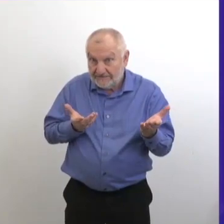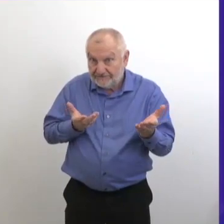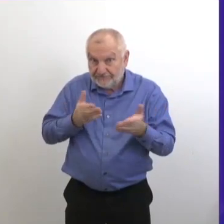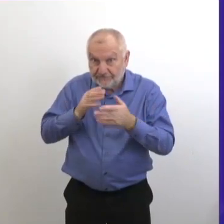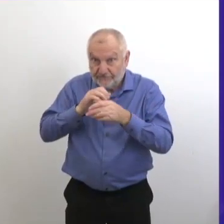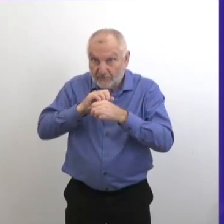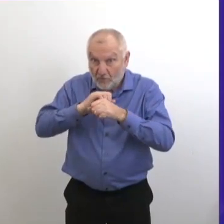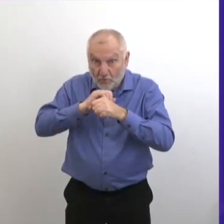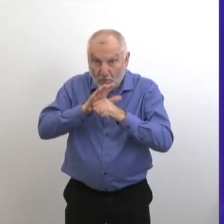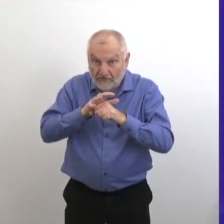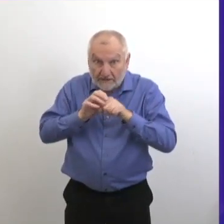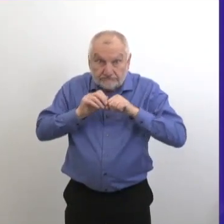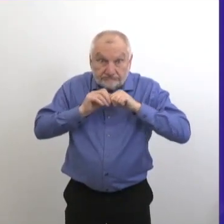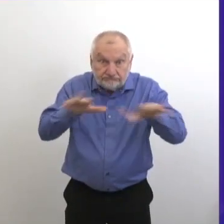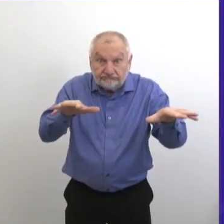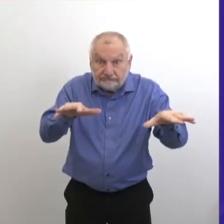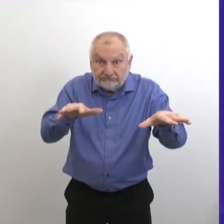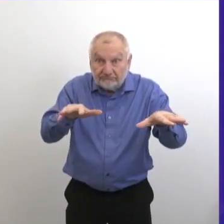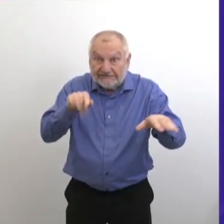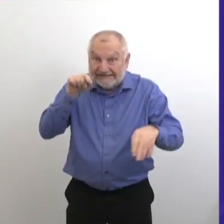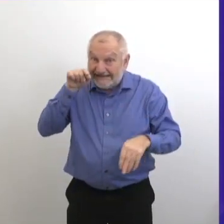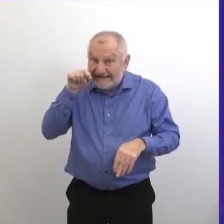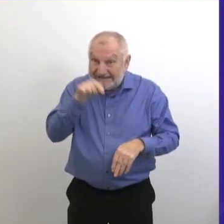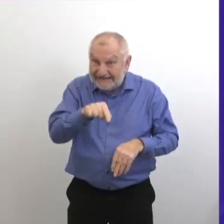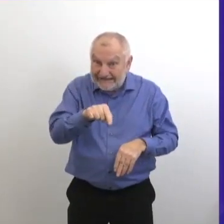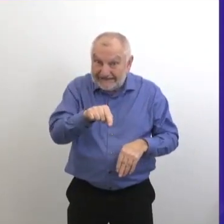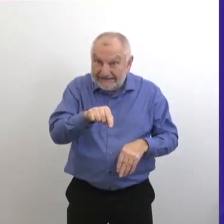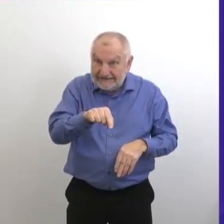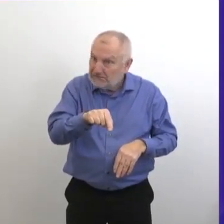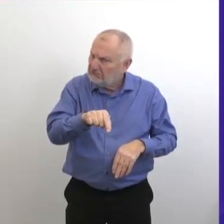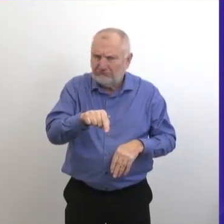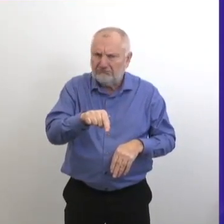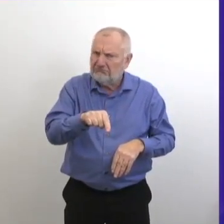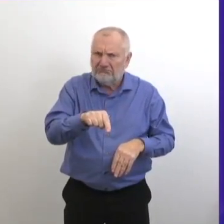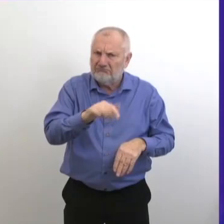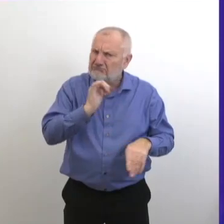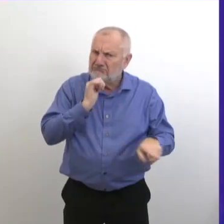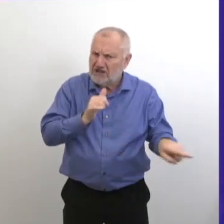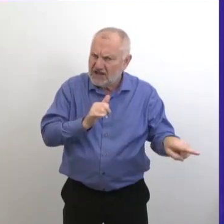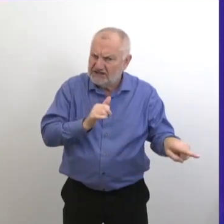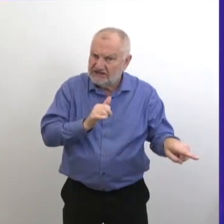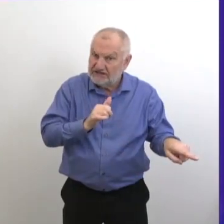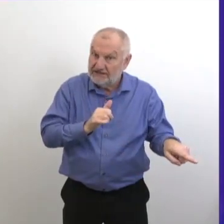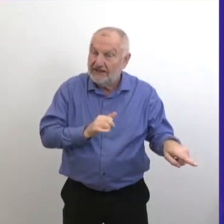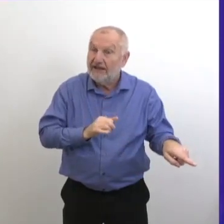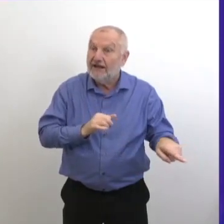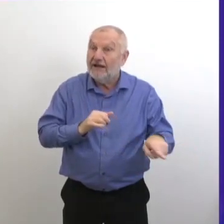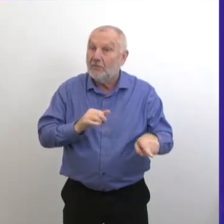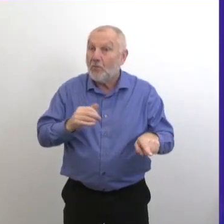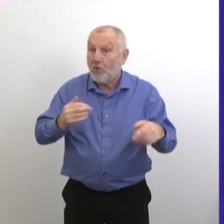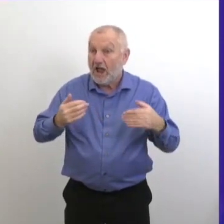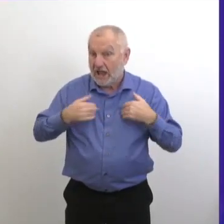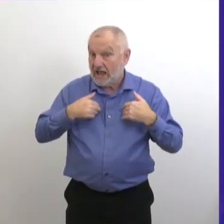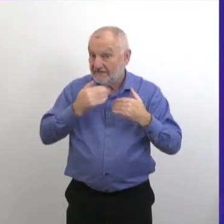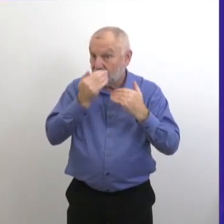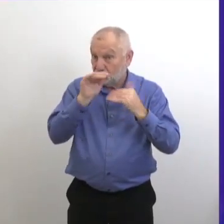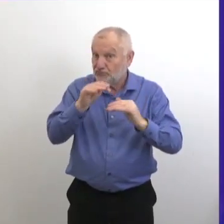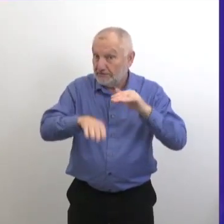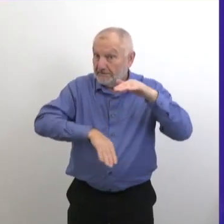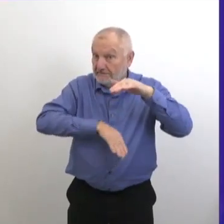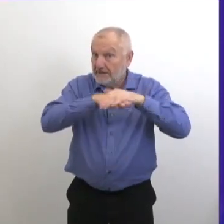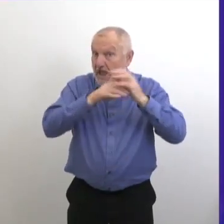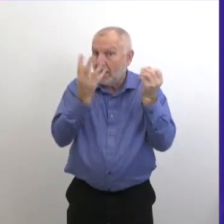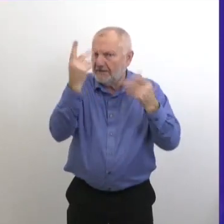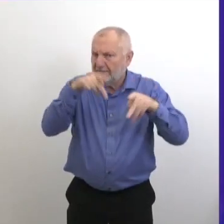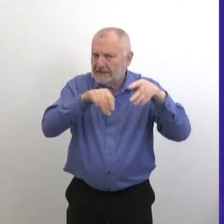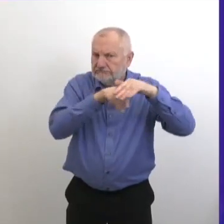des événements de propagation qui sont dans des grands magasins. Alors,'est certain qu'il faut avoir des limites de capacité, et c'est ce qu'on a.